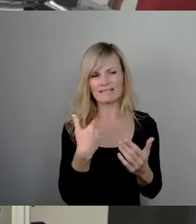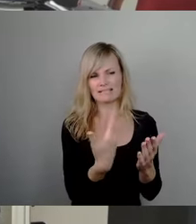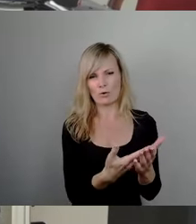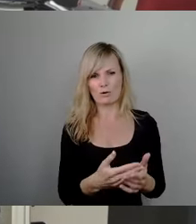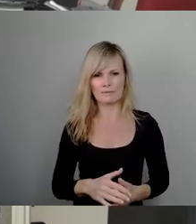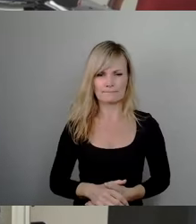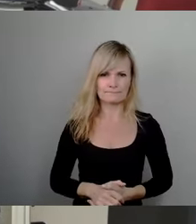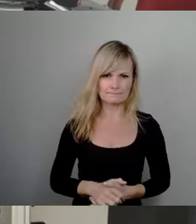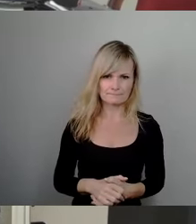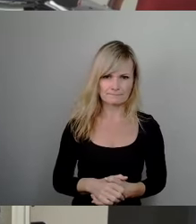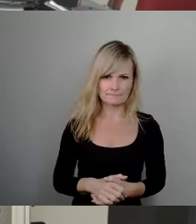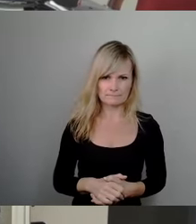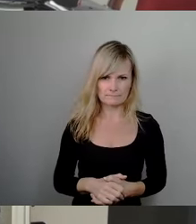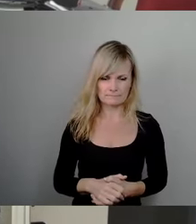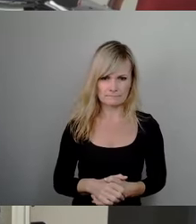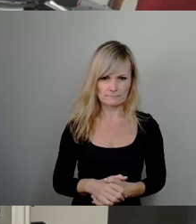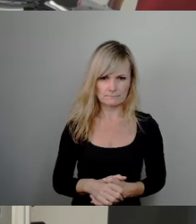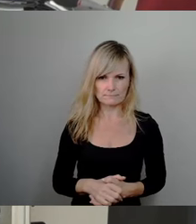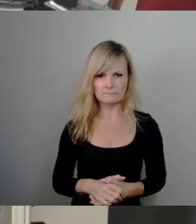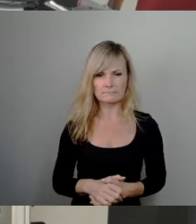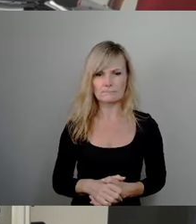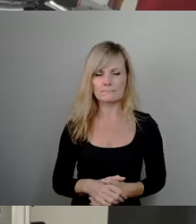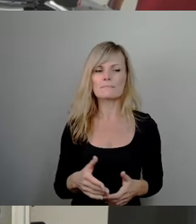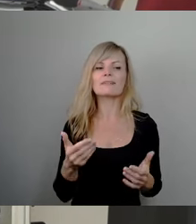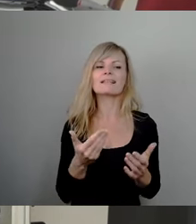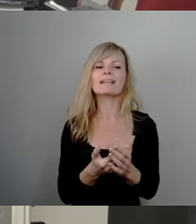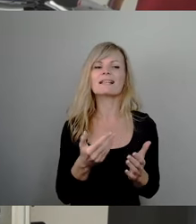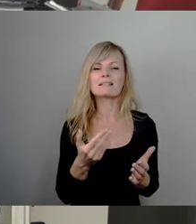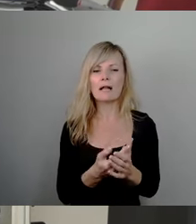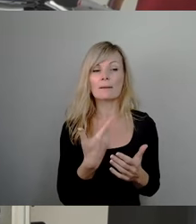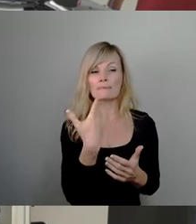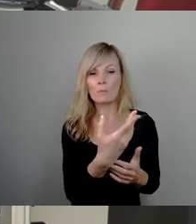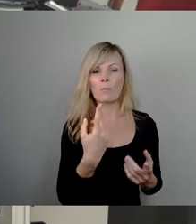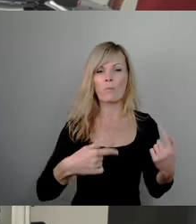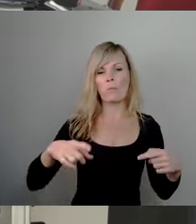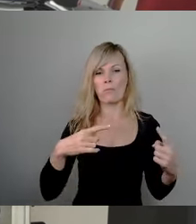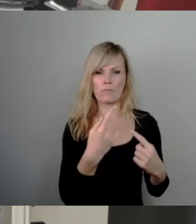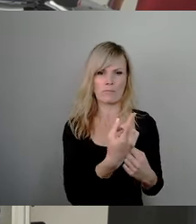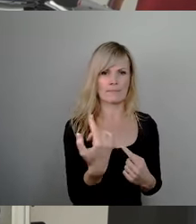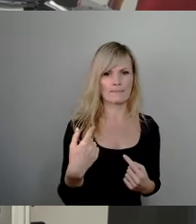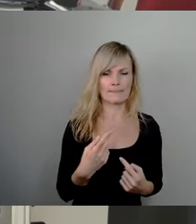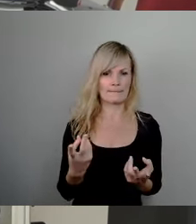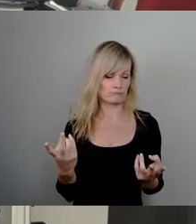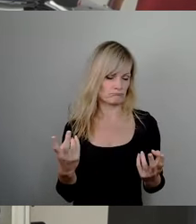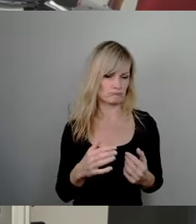und deswegen hintertreiben Sie, wo auch immer. Ich